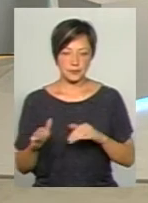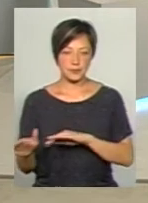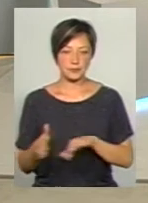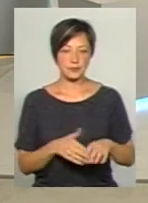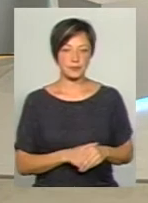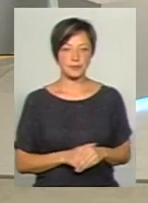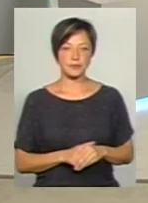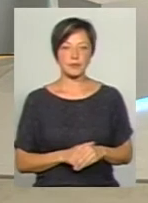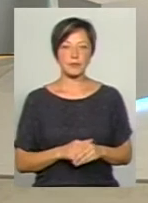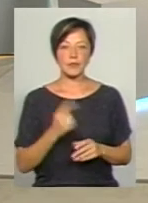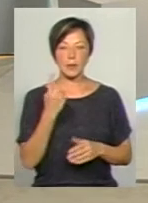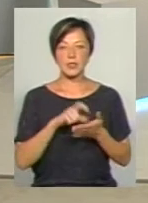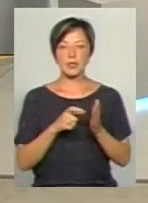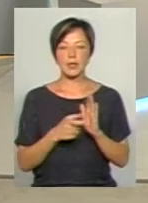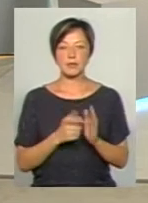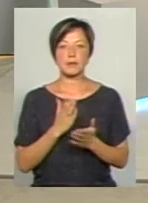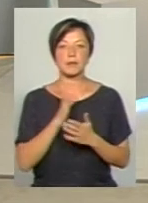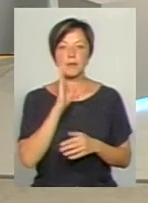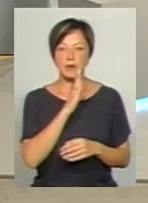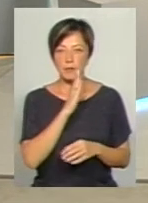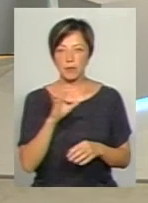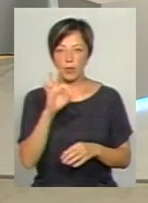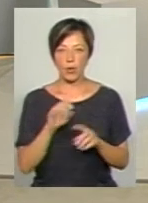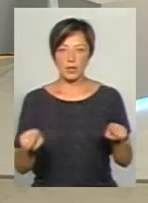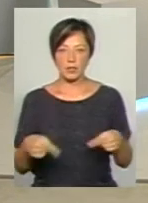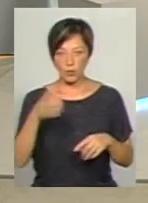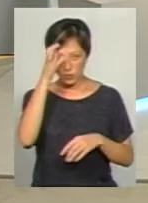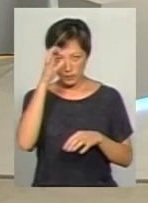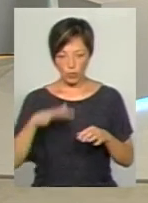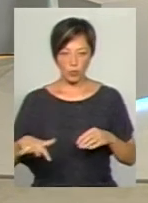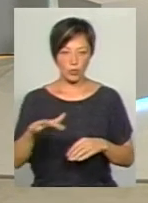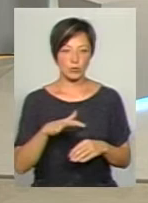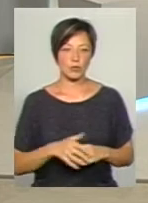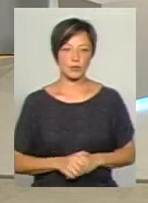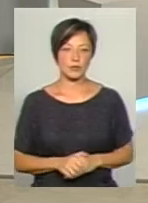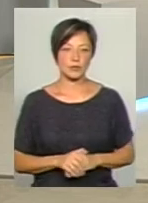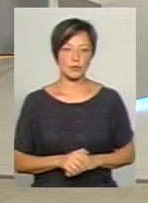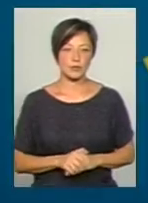питання від мами-першокласниці Світлани Русіни про організацію освітнього простору. Прошу.